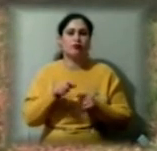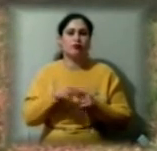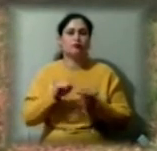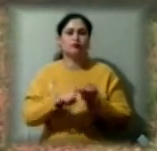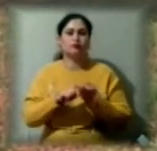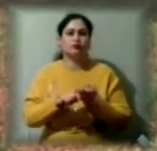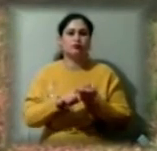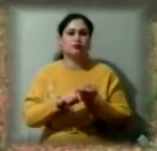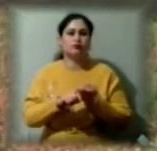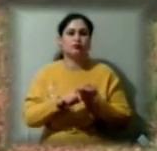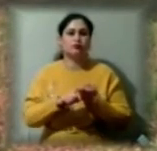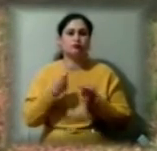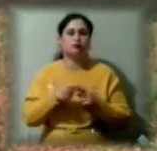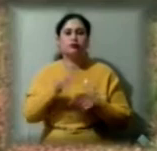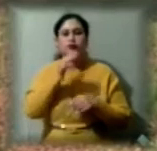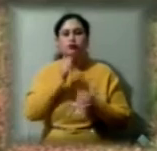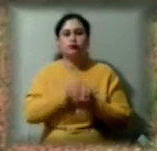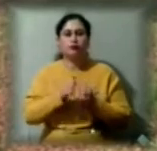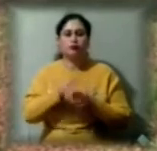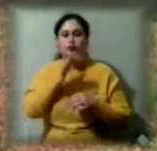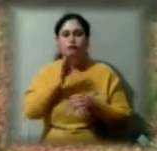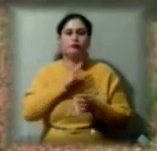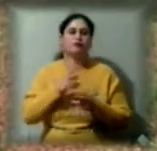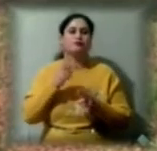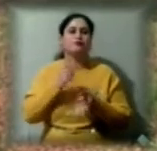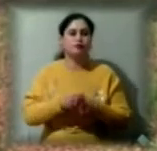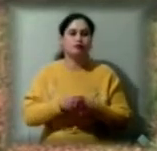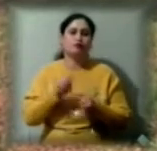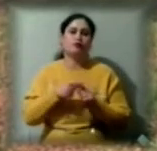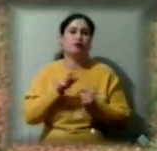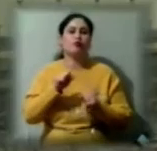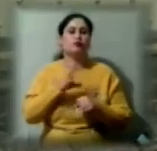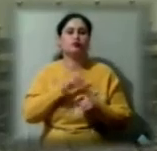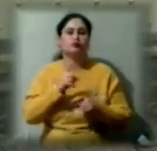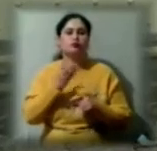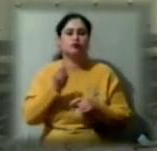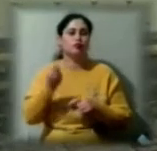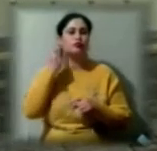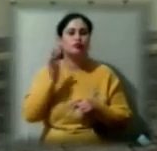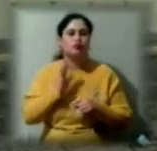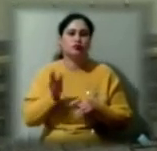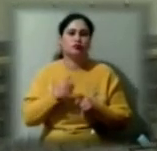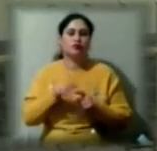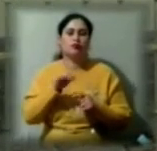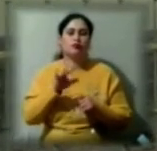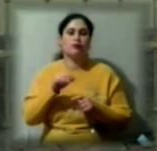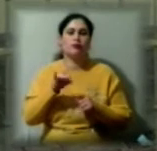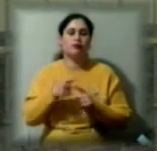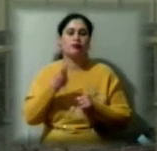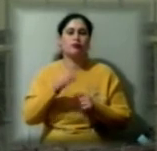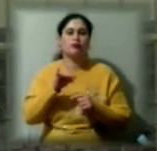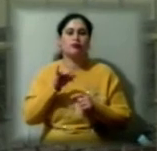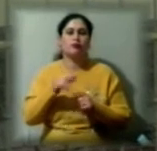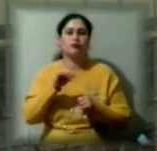часто він преривається, щось можна недочути. Оксана Пономарьова, одна з організаторів фестивалю,